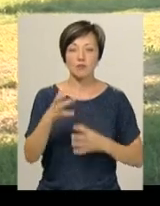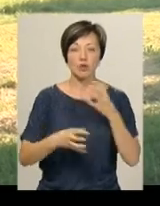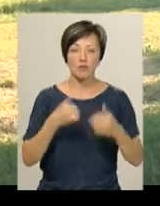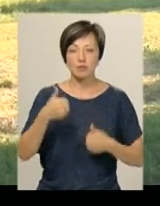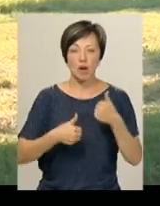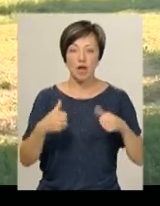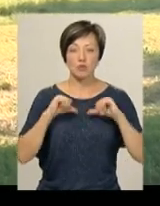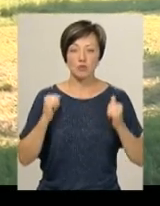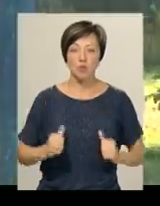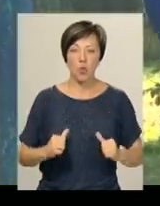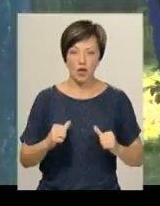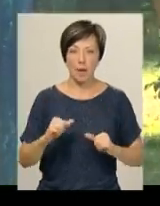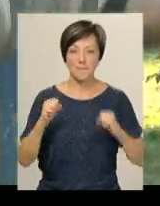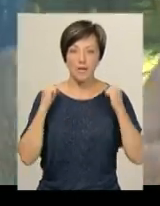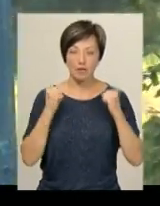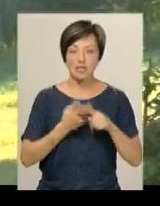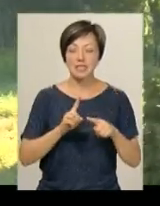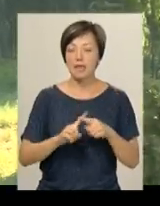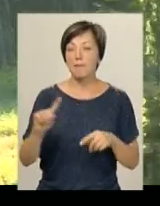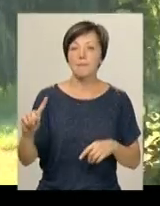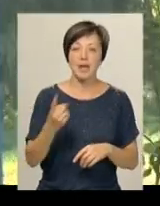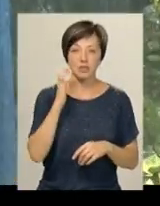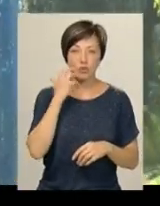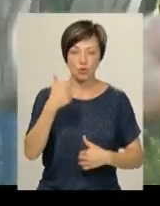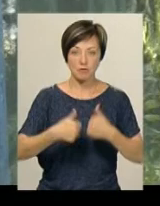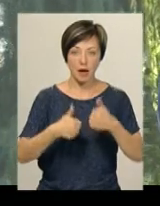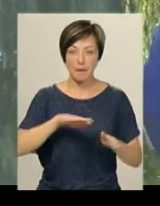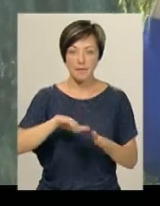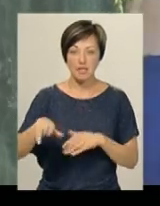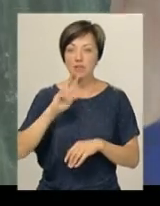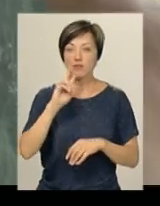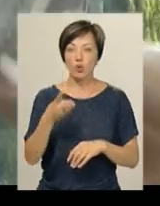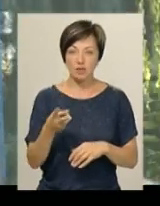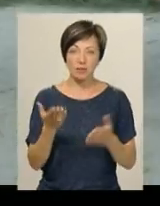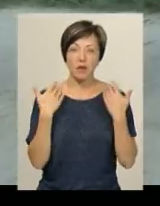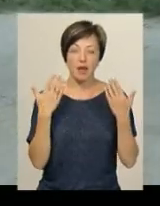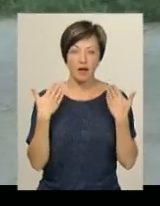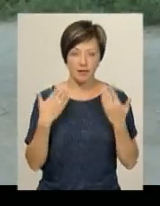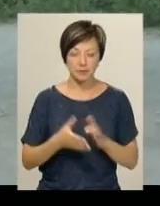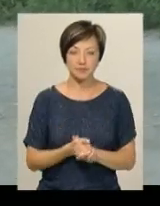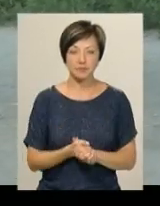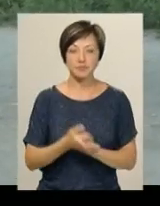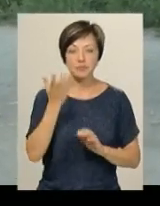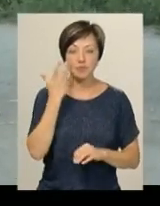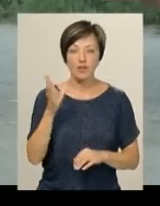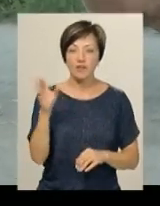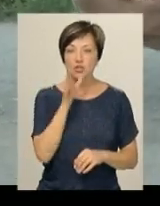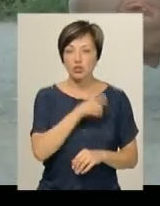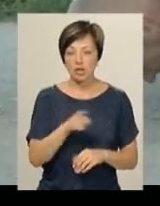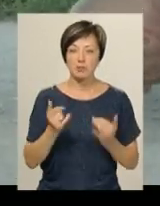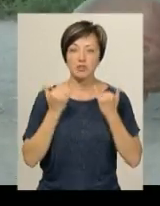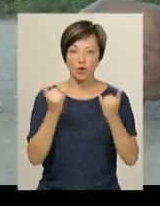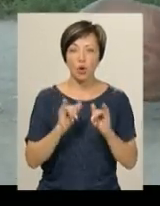змагань з бодібілдингу. Розповів, це буде його перший серйозний старт після дворічної спортивної перерви, коли весь свій час він